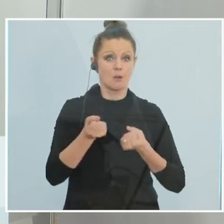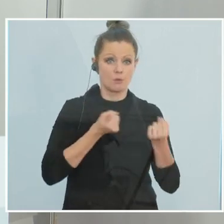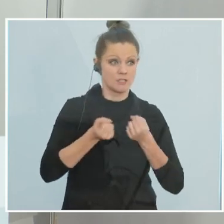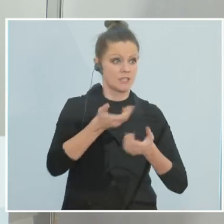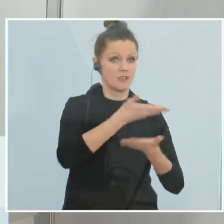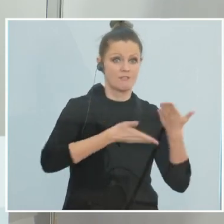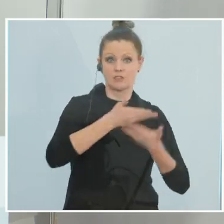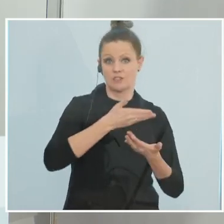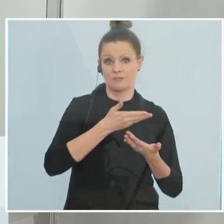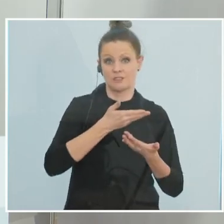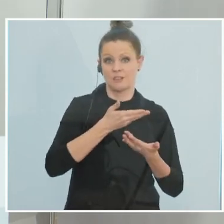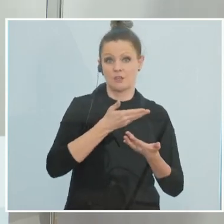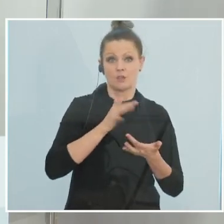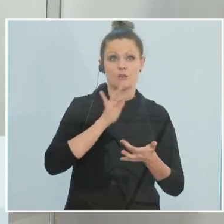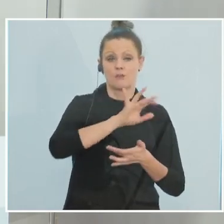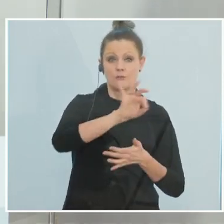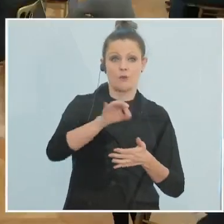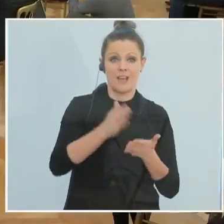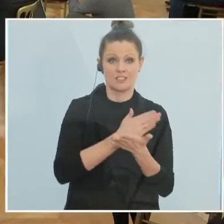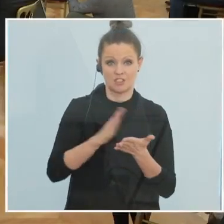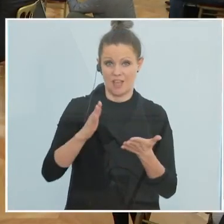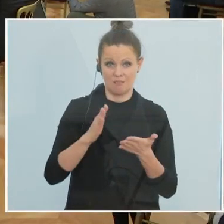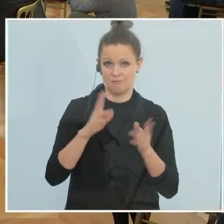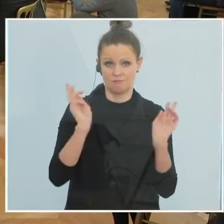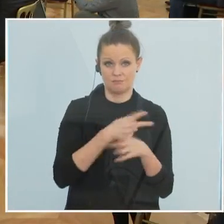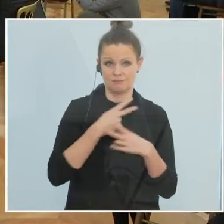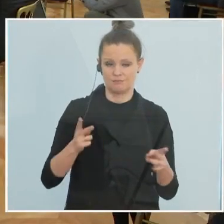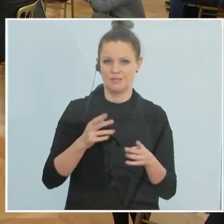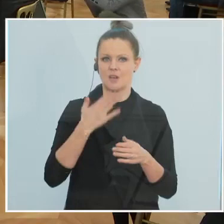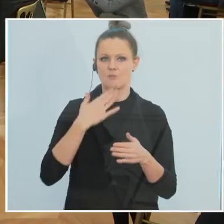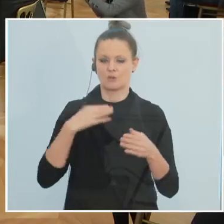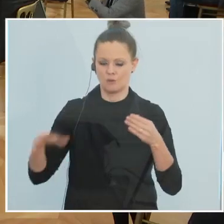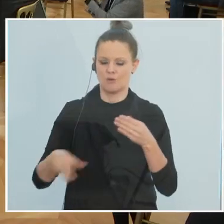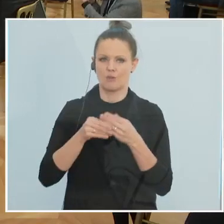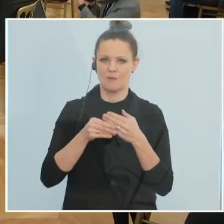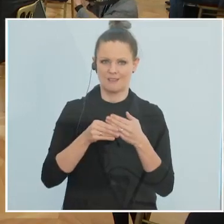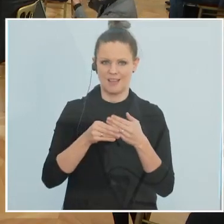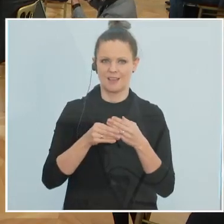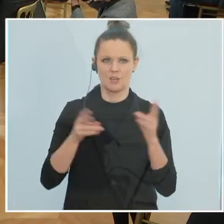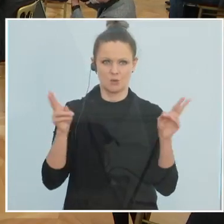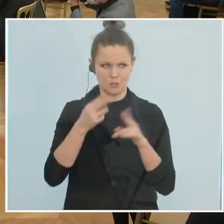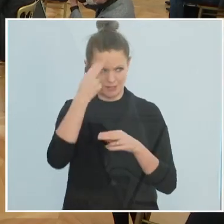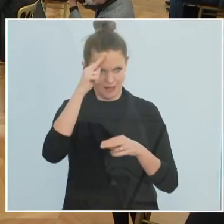sehr schwer abnehmen. Herr Bundeskanzler, darf ich zu dem Homeoffice noch etwas sagen?